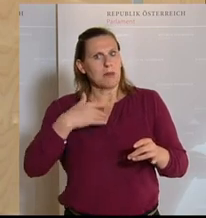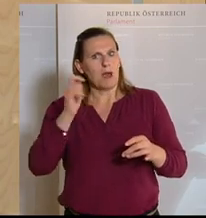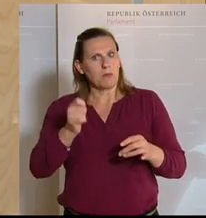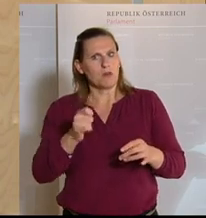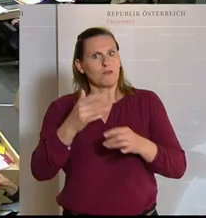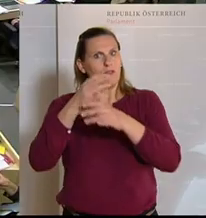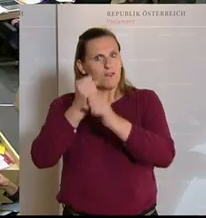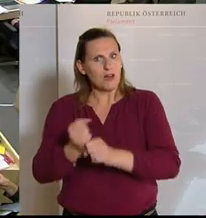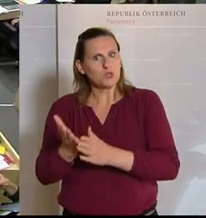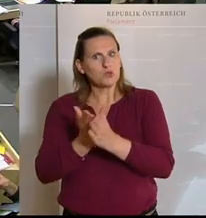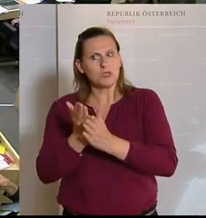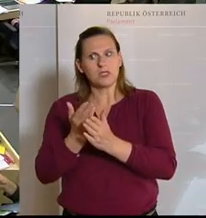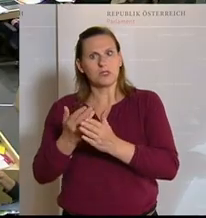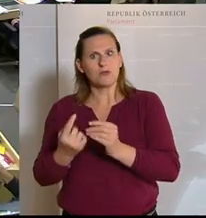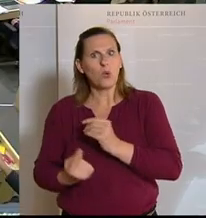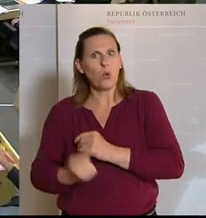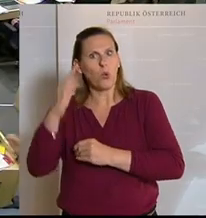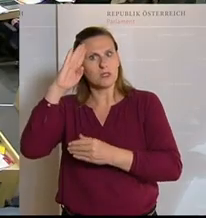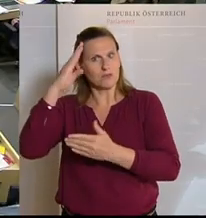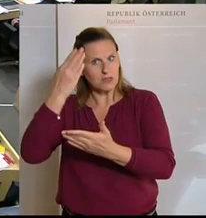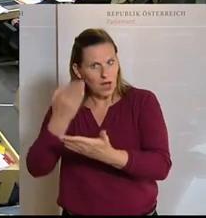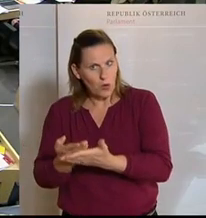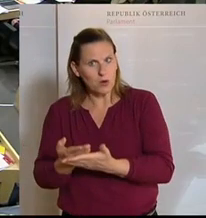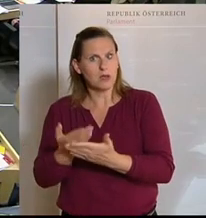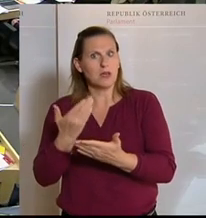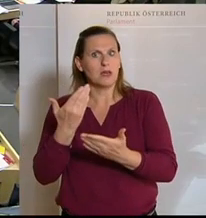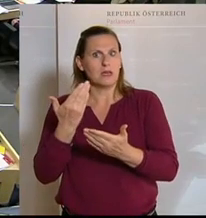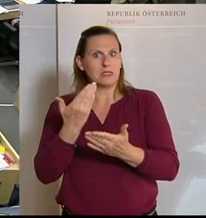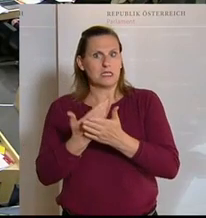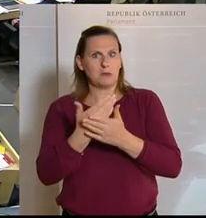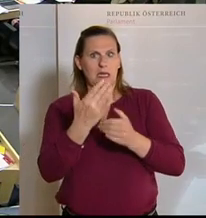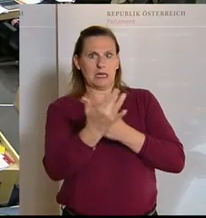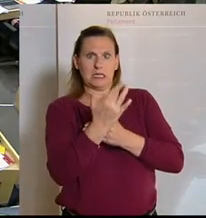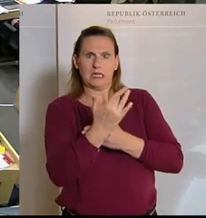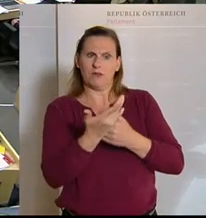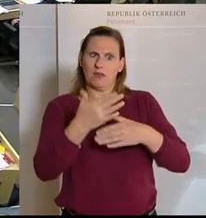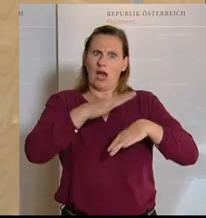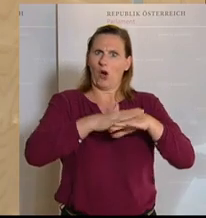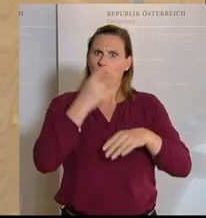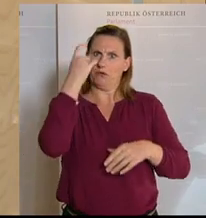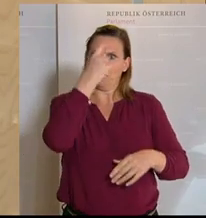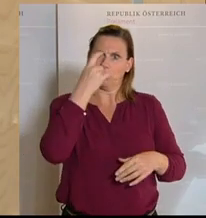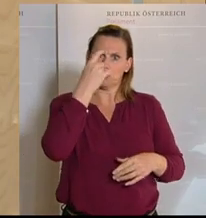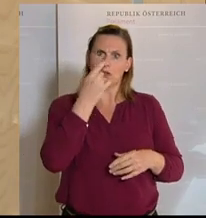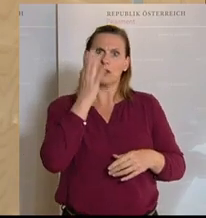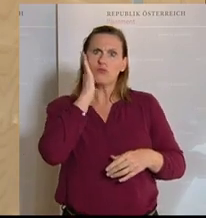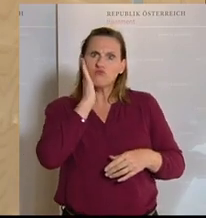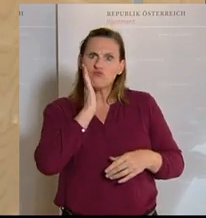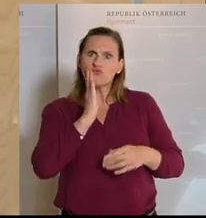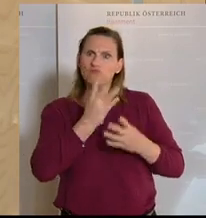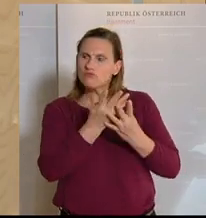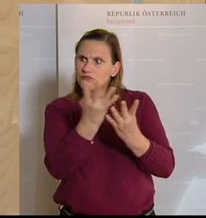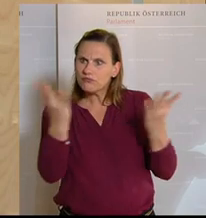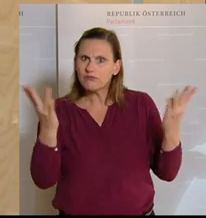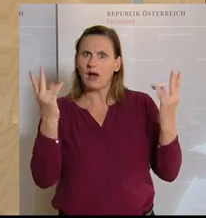großes Vertrauen auch zukommen lassen. Deshalb hat mich die Kritik umso mehr verwundert. Ich bitte Sie in diesem Sinne um eine breite